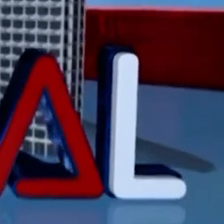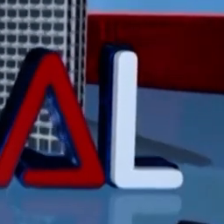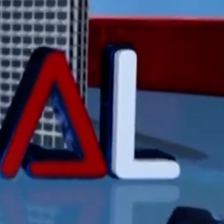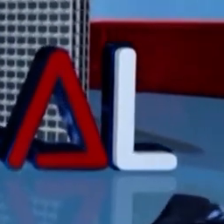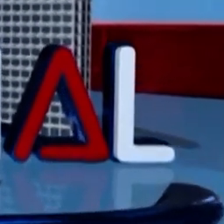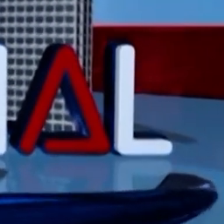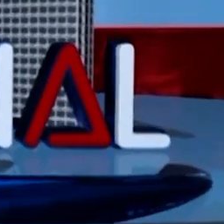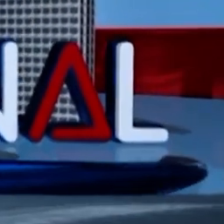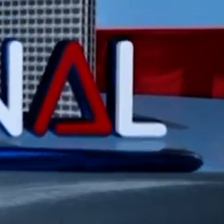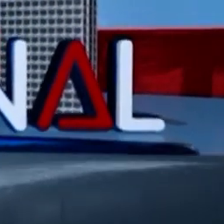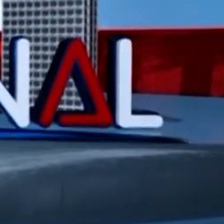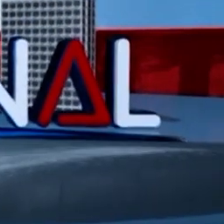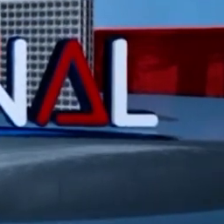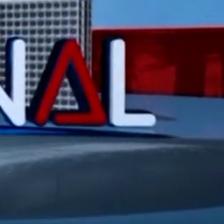MULȚUMIT PENTRU VIZIONARE!